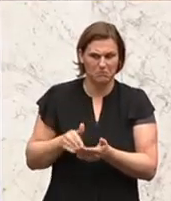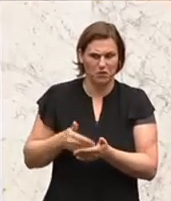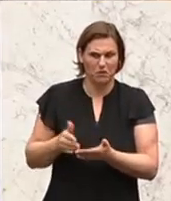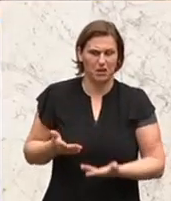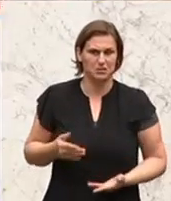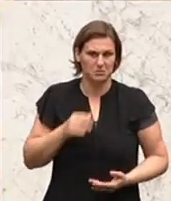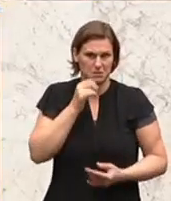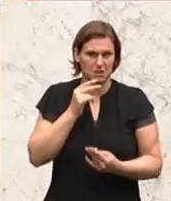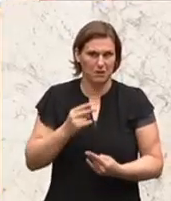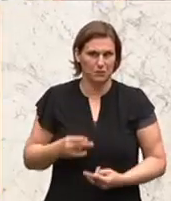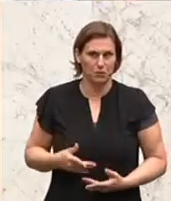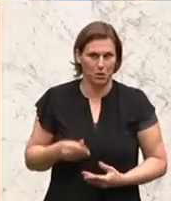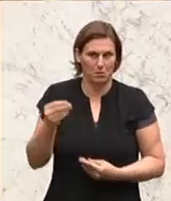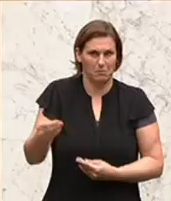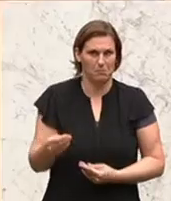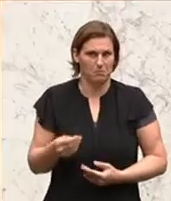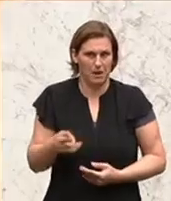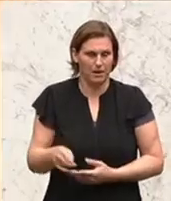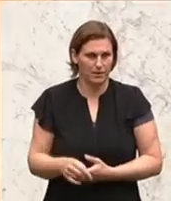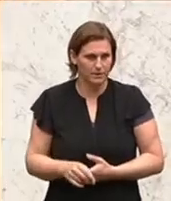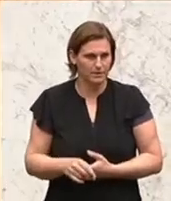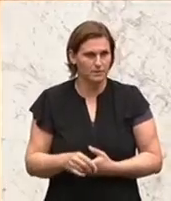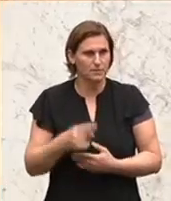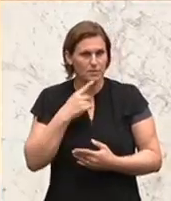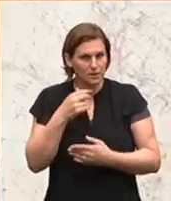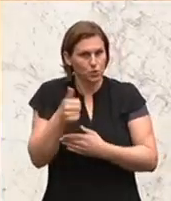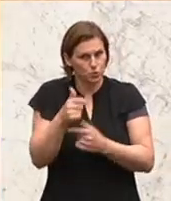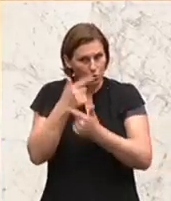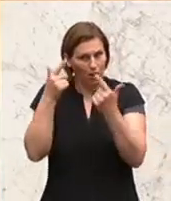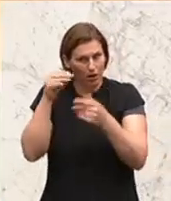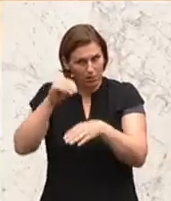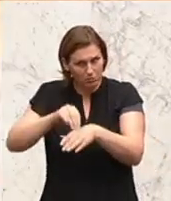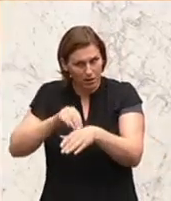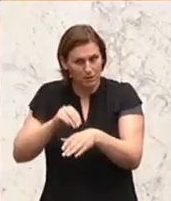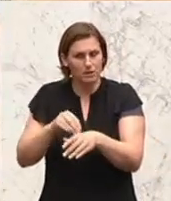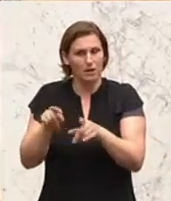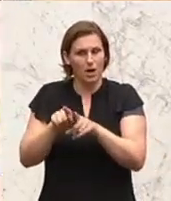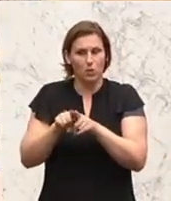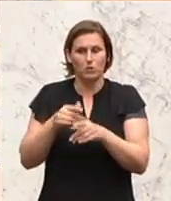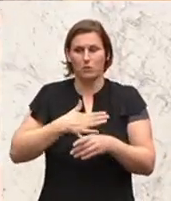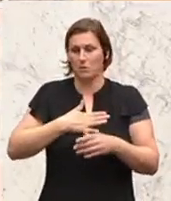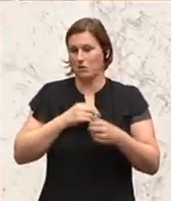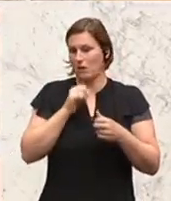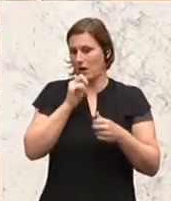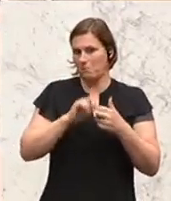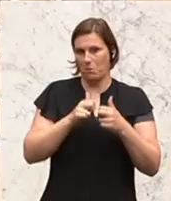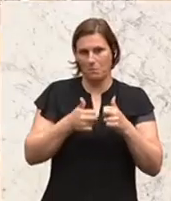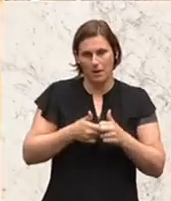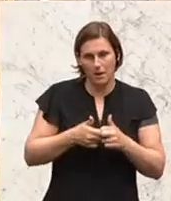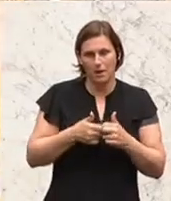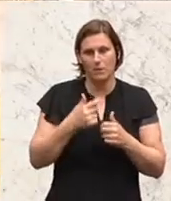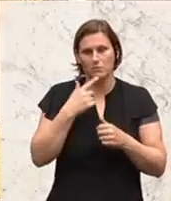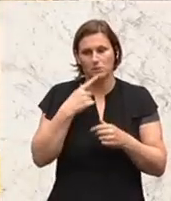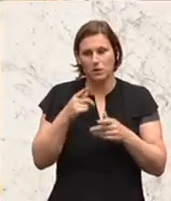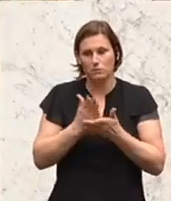Ihnen klar heraus. Und sagen Sie es aber klar dazu, dass es für Sie kein Problem ist, jemanden, der